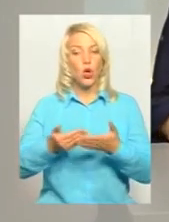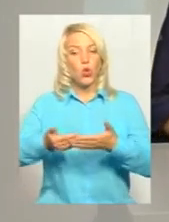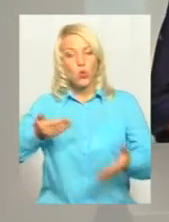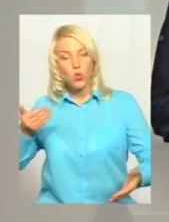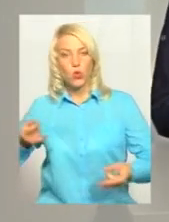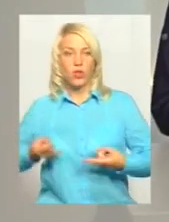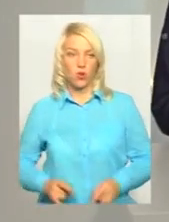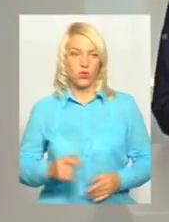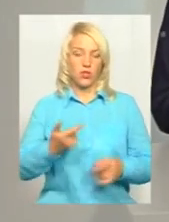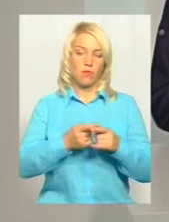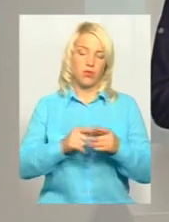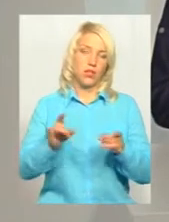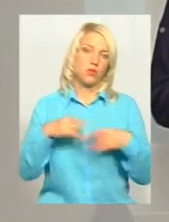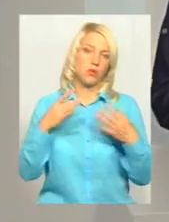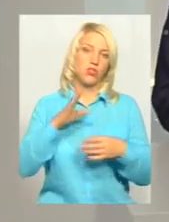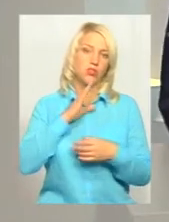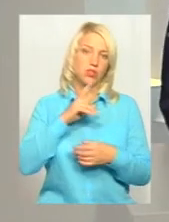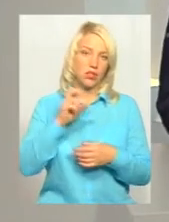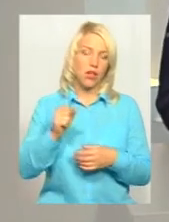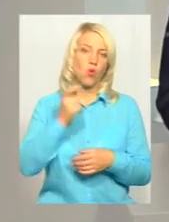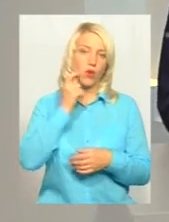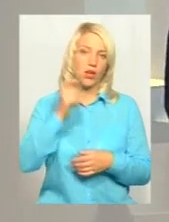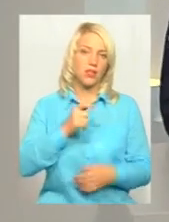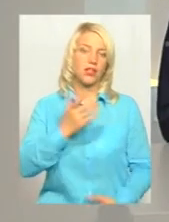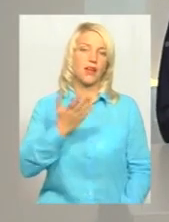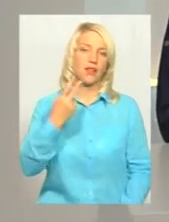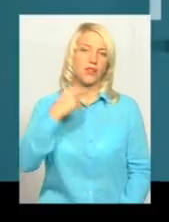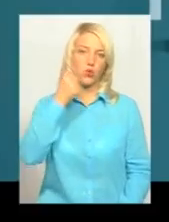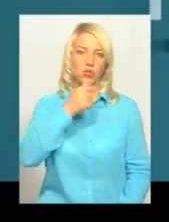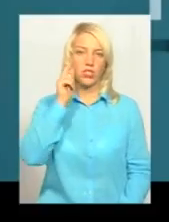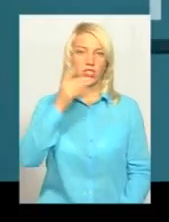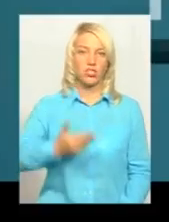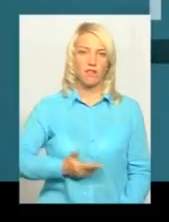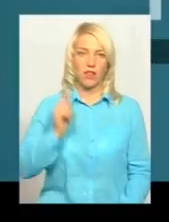яка вже понад 20 років живе в Монреалі, Ірина Фоменко. Послухаймо її.